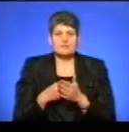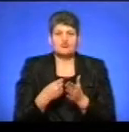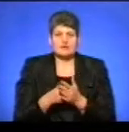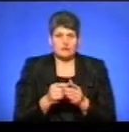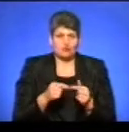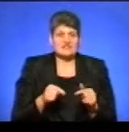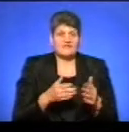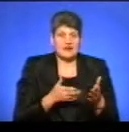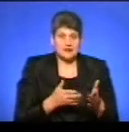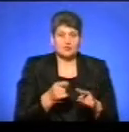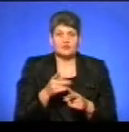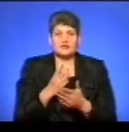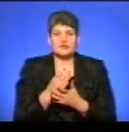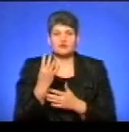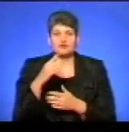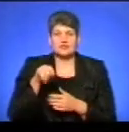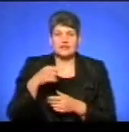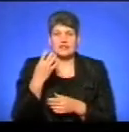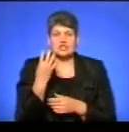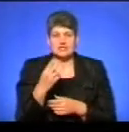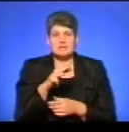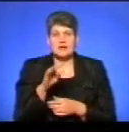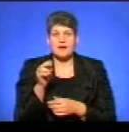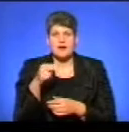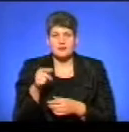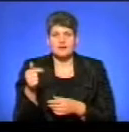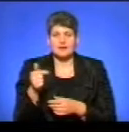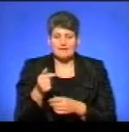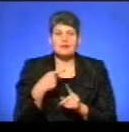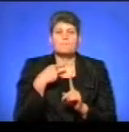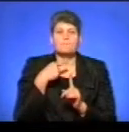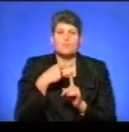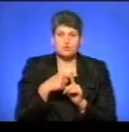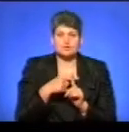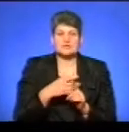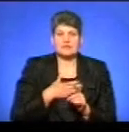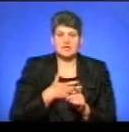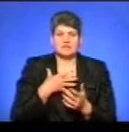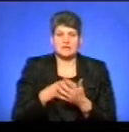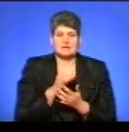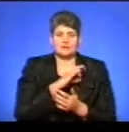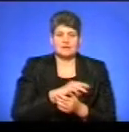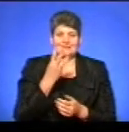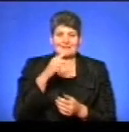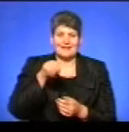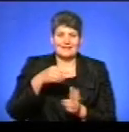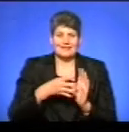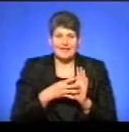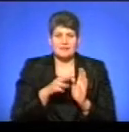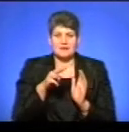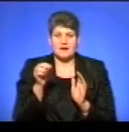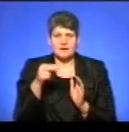сфери, то вони складають 4,6 мільярда гривень, і плюс наших власних доходів 3,9 мільярда гривень,